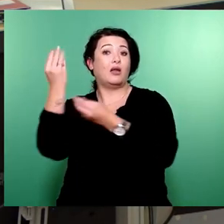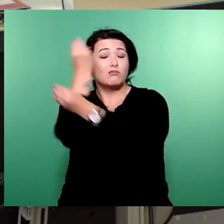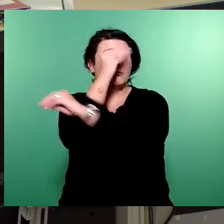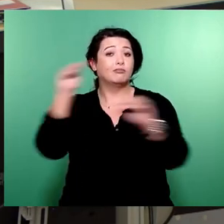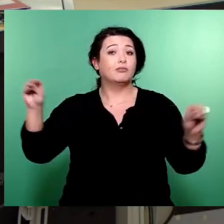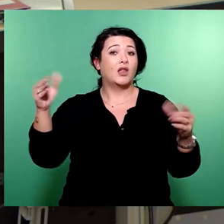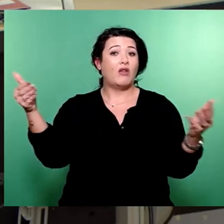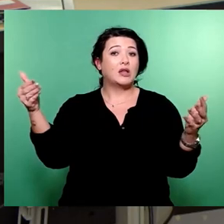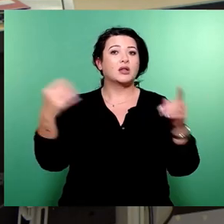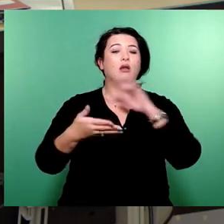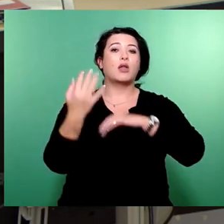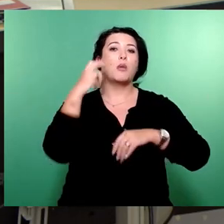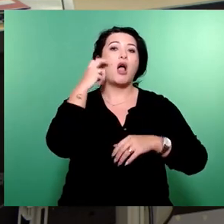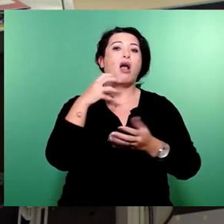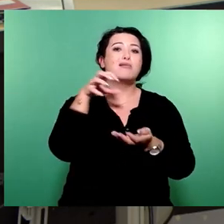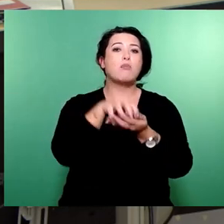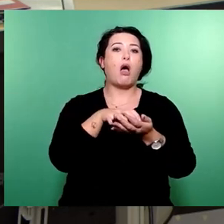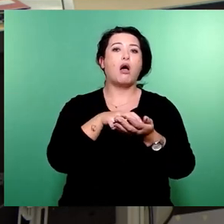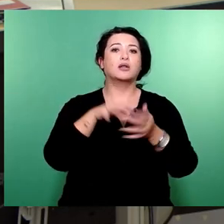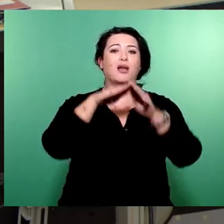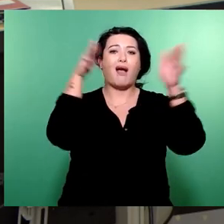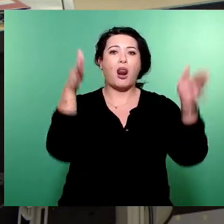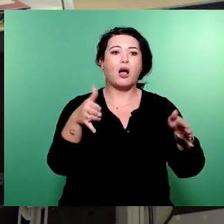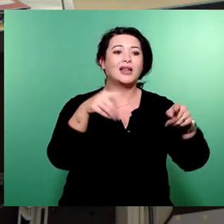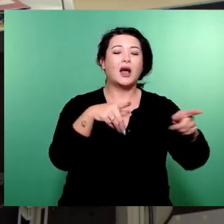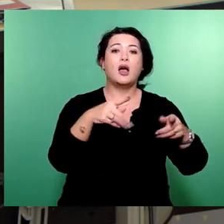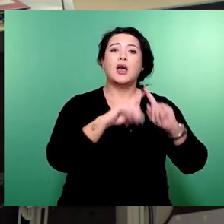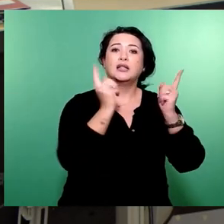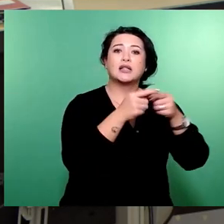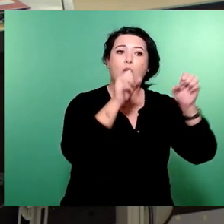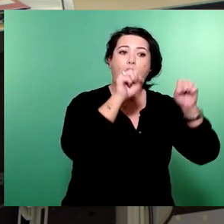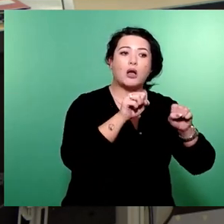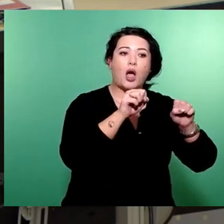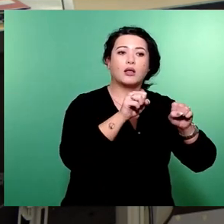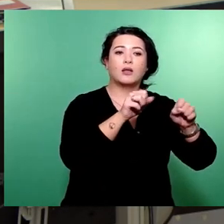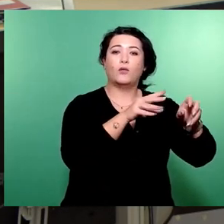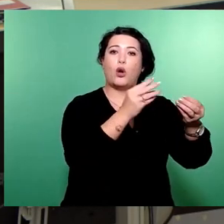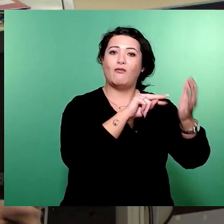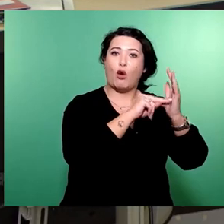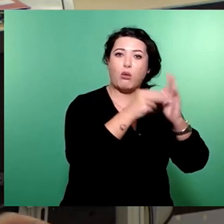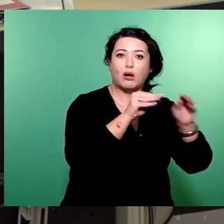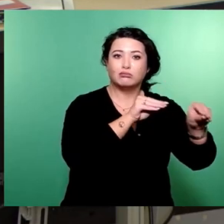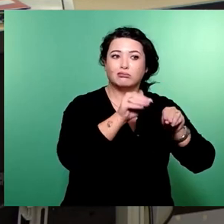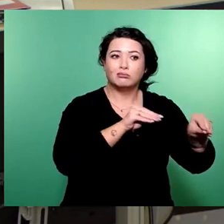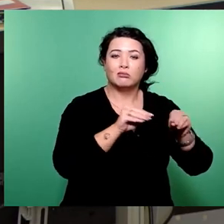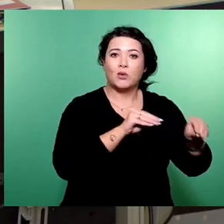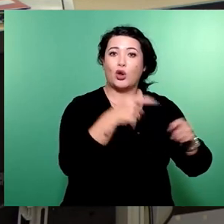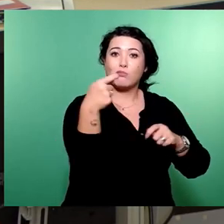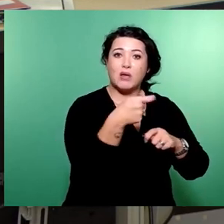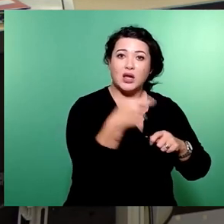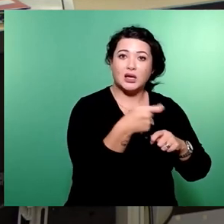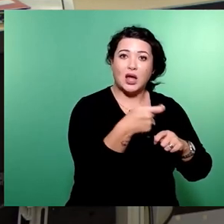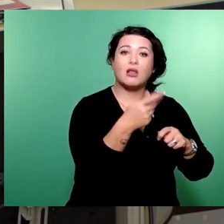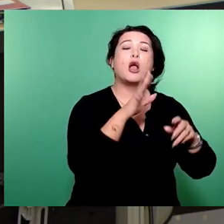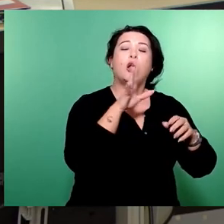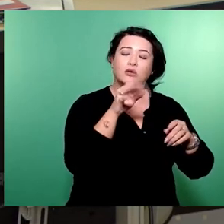Altmark-Galerie da ein Zimmer eingerichtet und angemietet werden sollte, um den Gewerbetreibenden mit Konzepten, er kannte nicht welche, aber